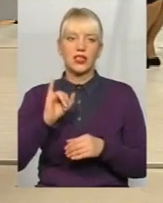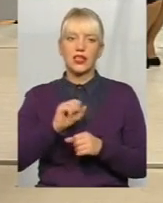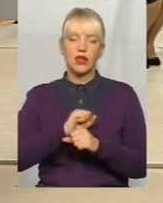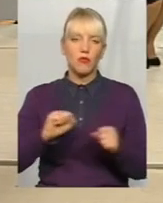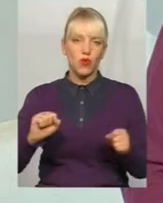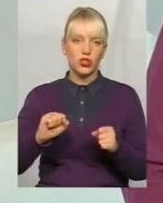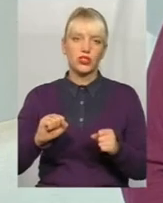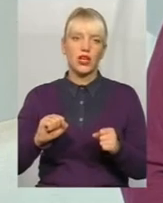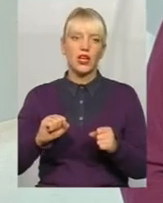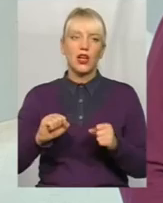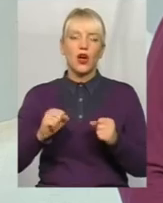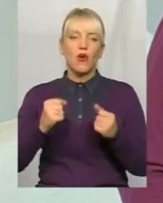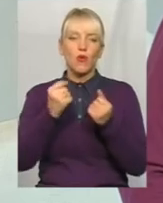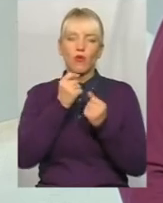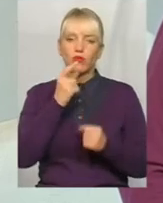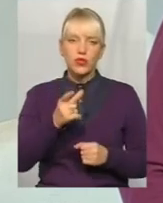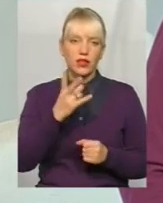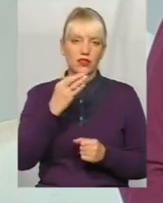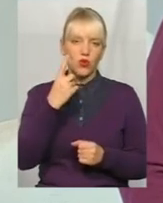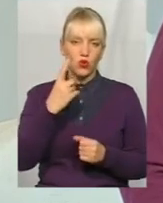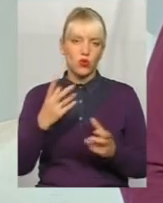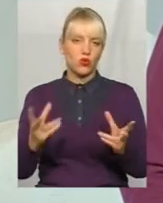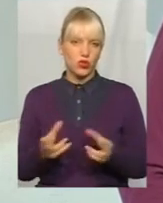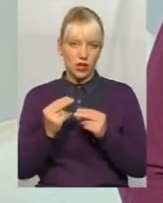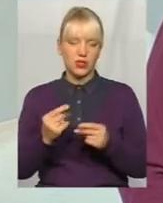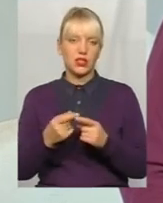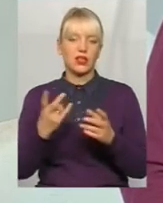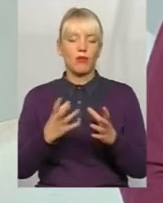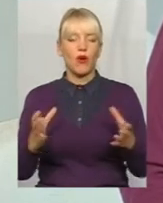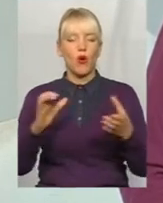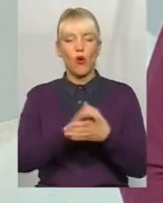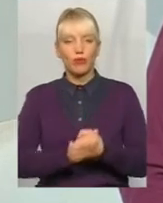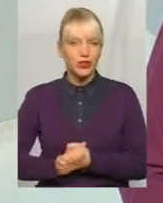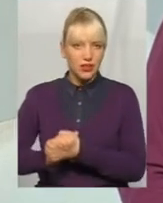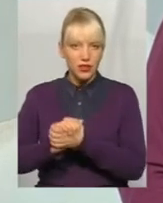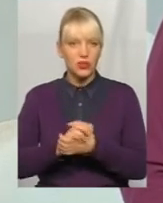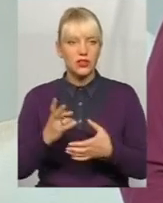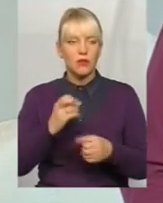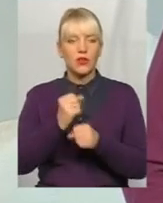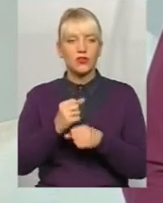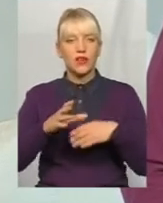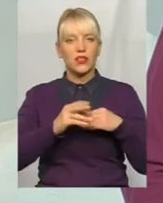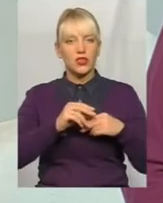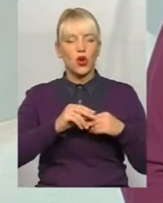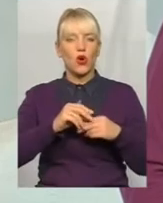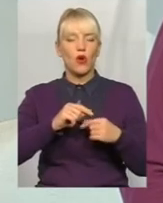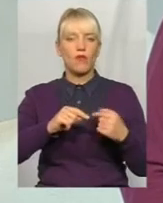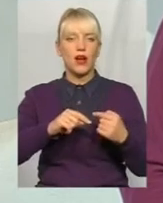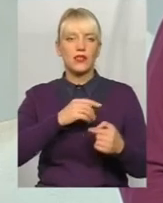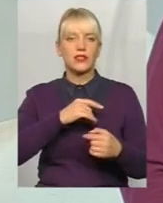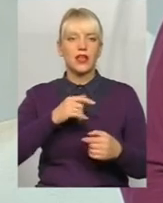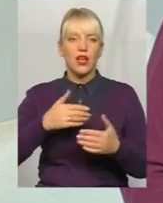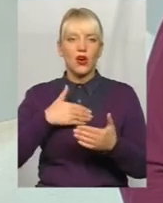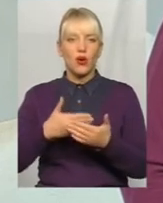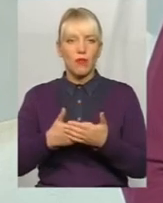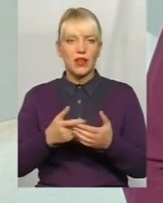можна пускати жодного шансу об'єднуватись, працювати з владою, працювати з громадськими організаціями, підприємці, не бійтесь, працюйте, і